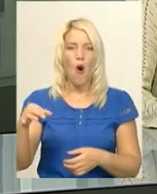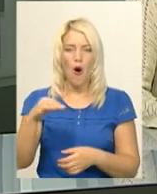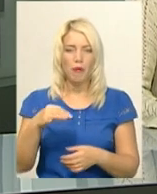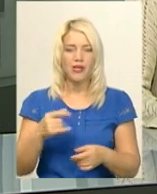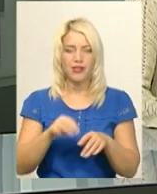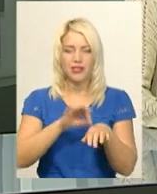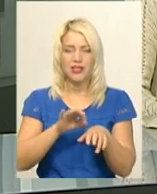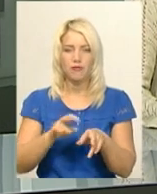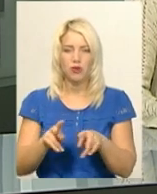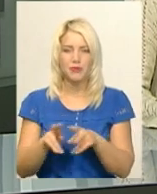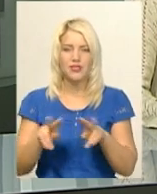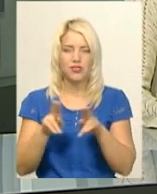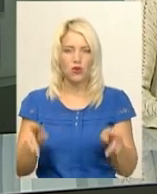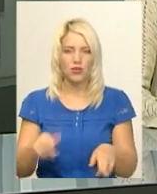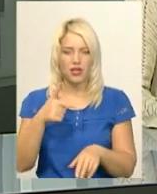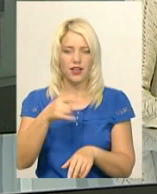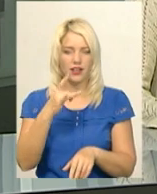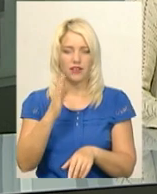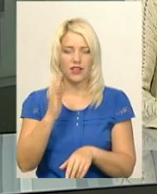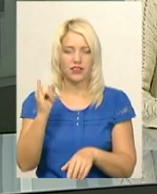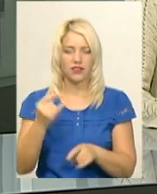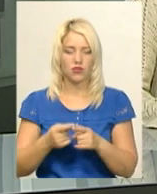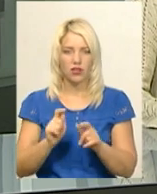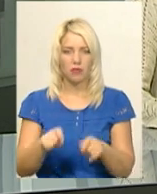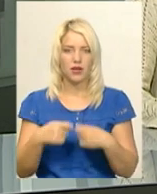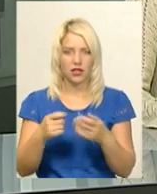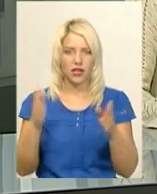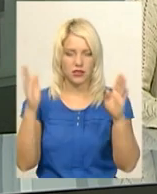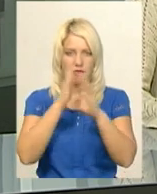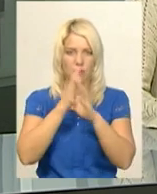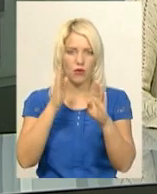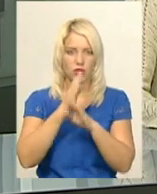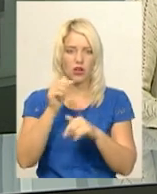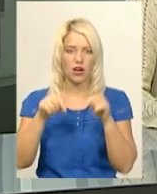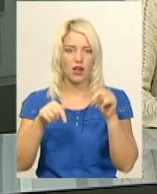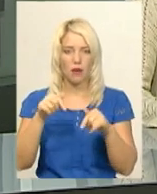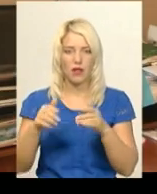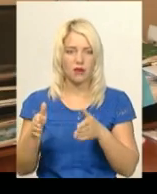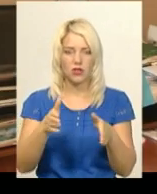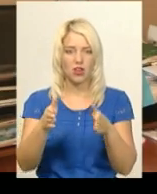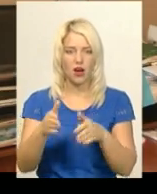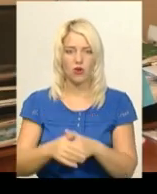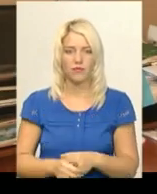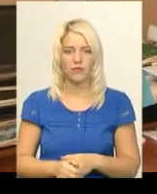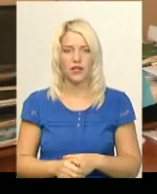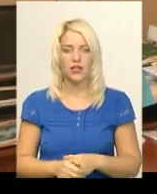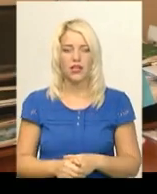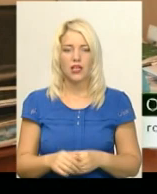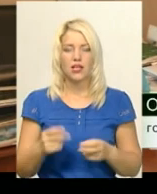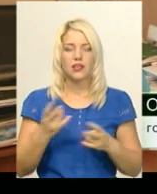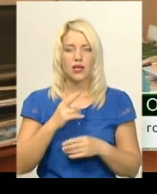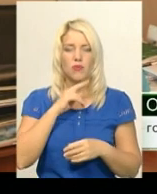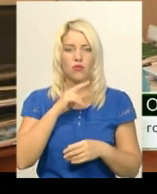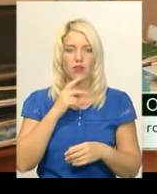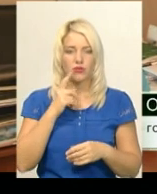менігококової інфекції схожі на ГРВІ. Вона передається повітряно-крапельним шляхом. Симптоми, на які треба звернути